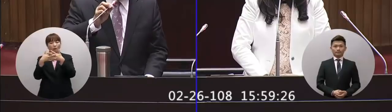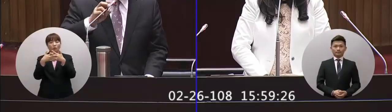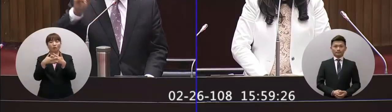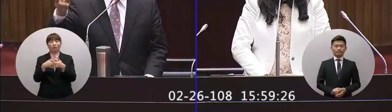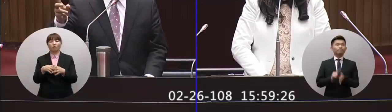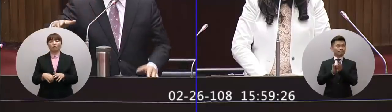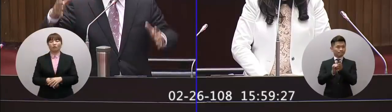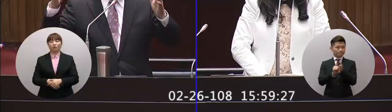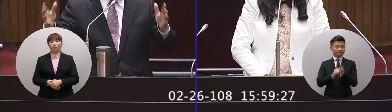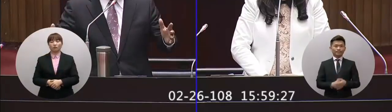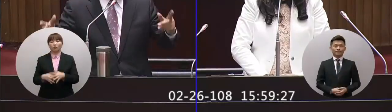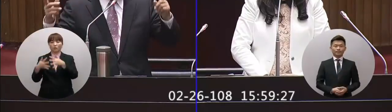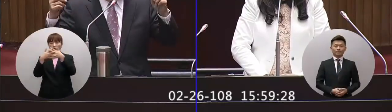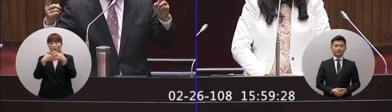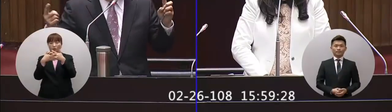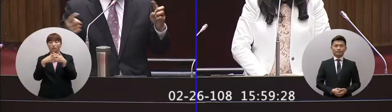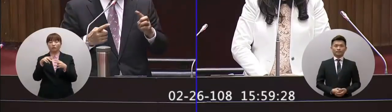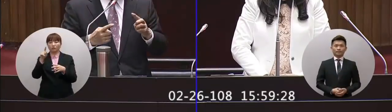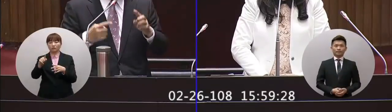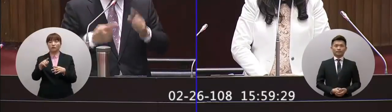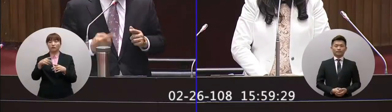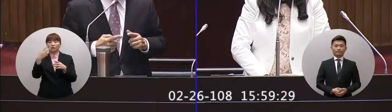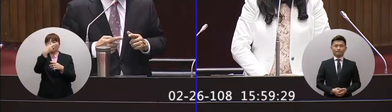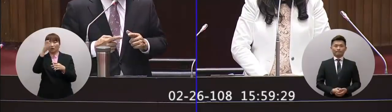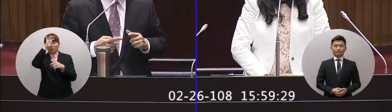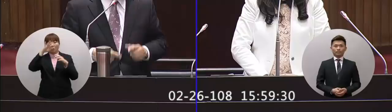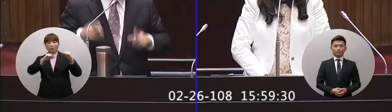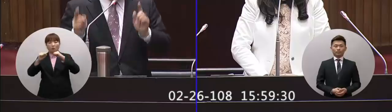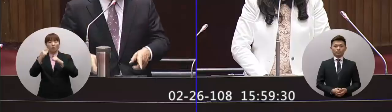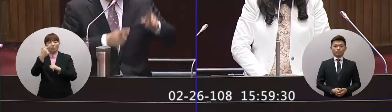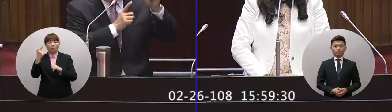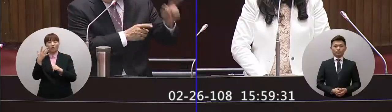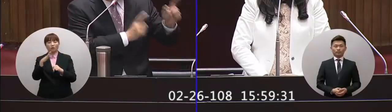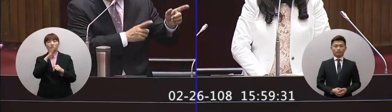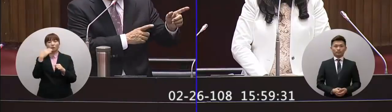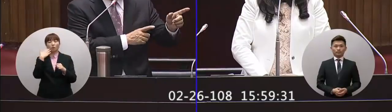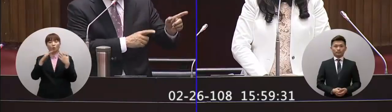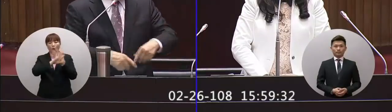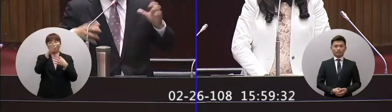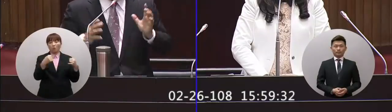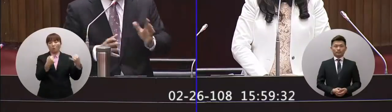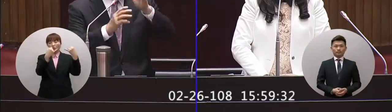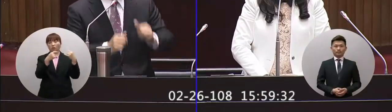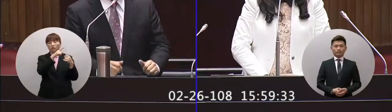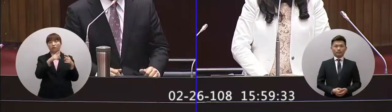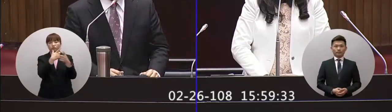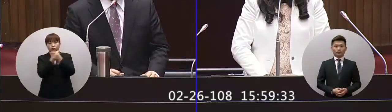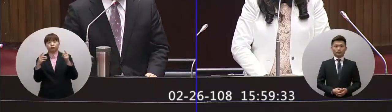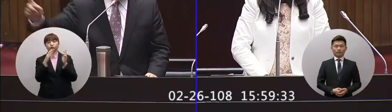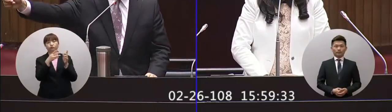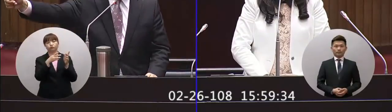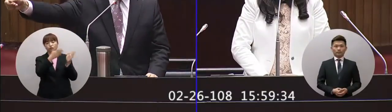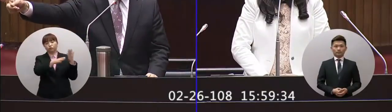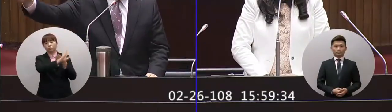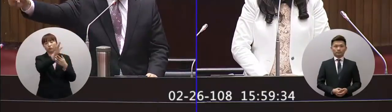紐約對美國雖然兩個黨競爭那麼厲害但當外敵他們都是一致對外